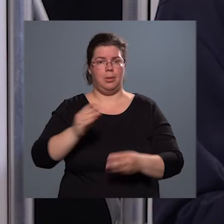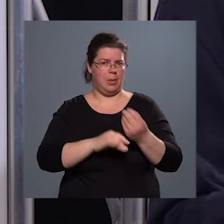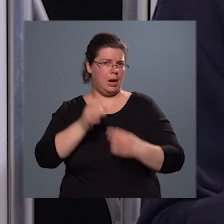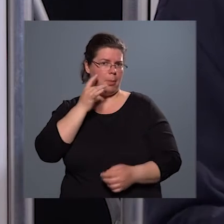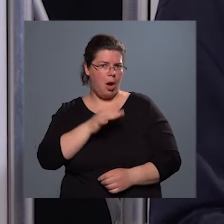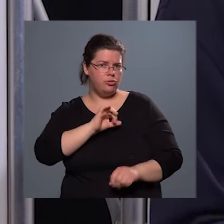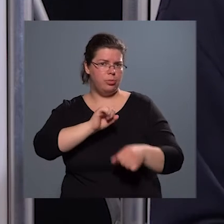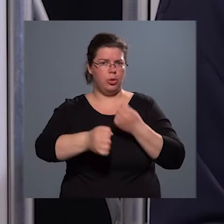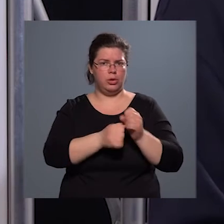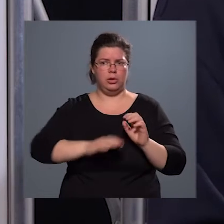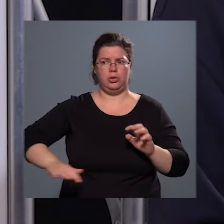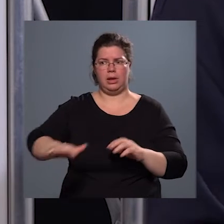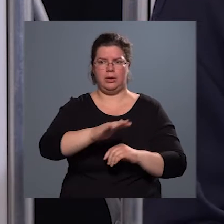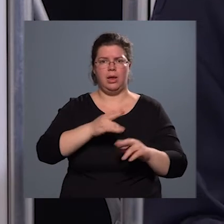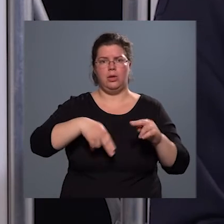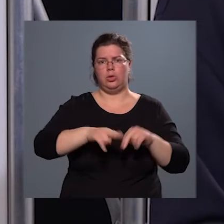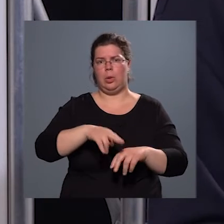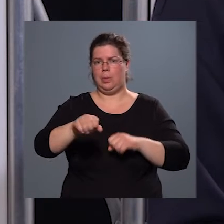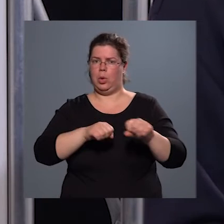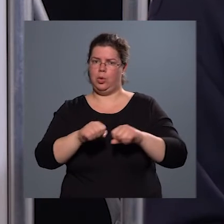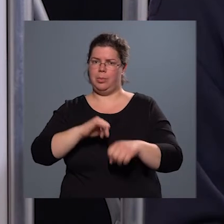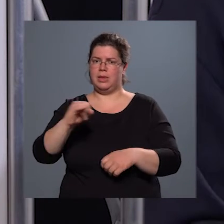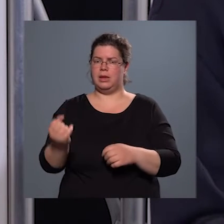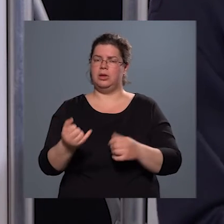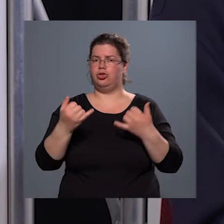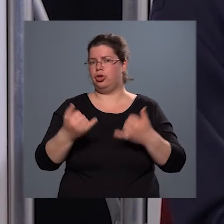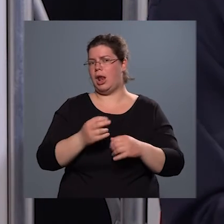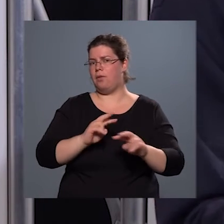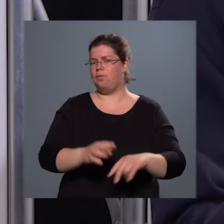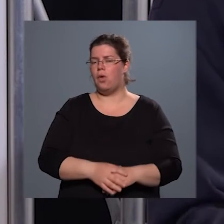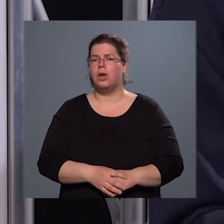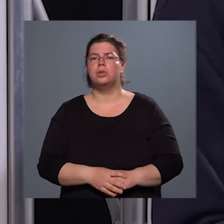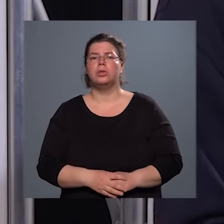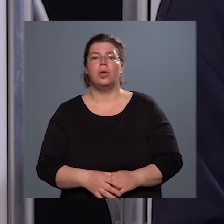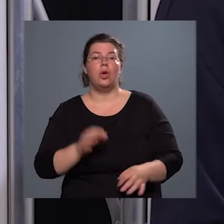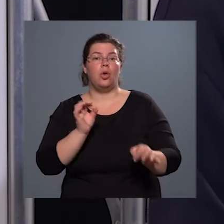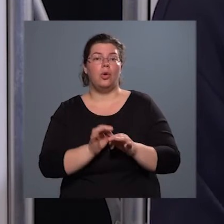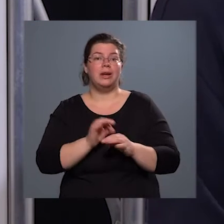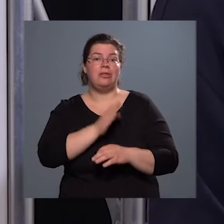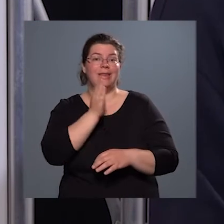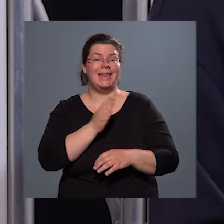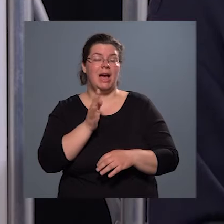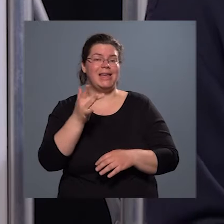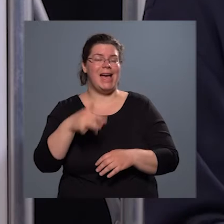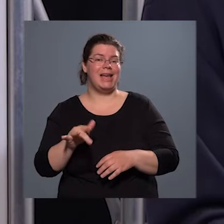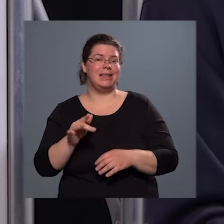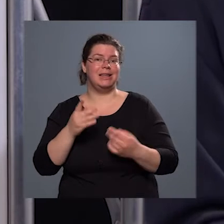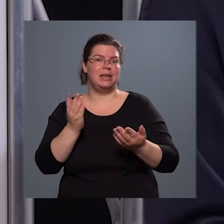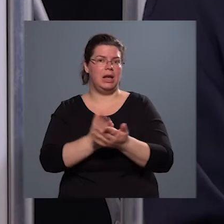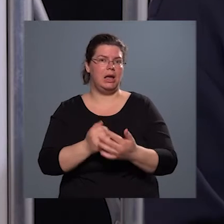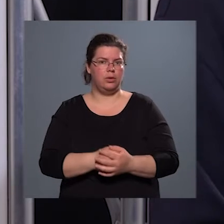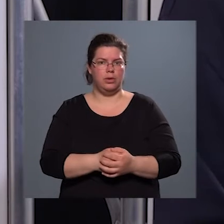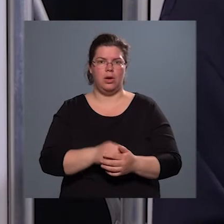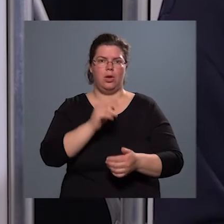vajcsi működési területén több önkormányzat is jelen van, a konkrét fizikai helyszínt illetően elsősorban